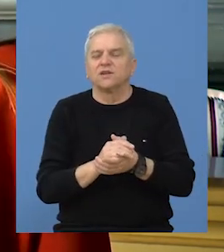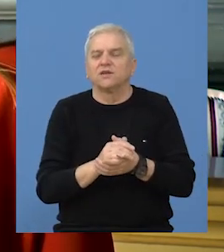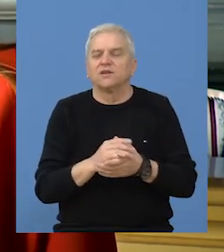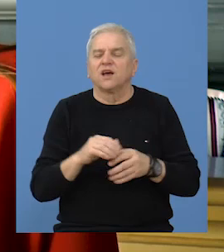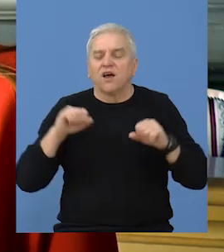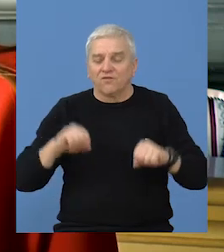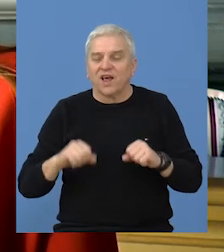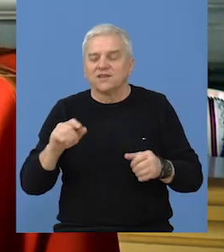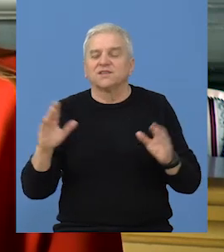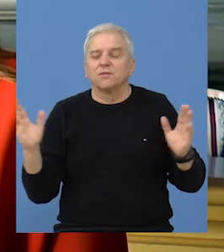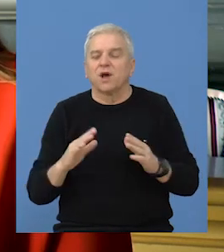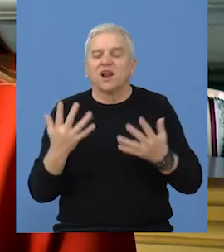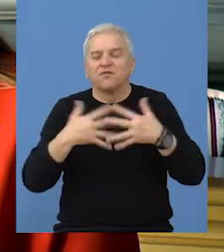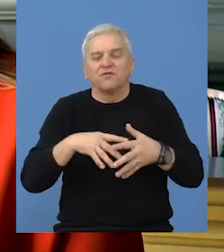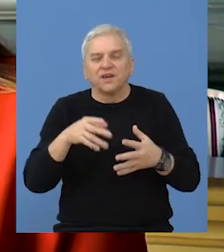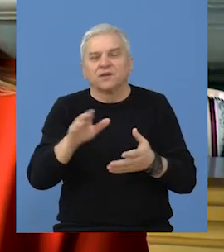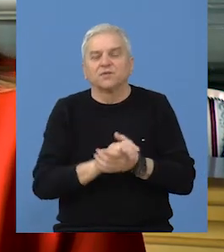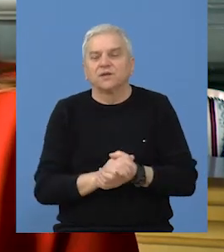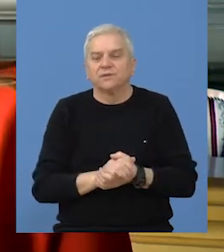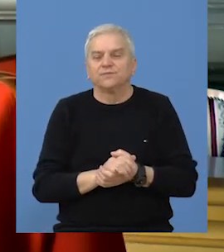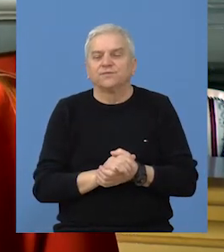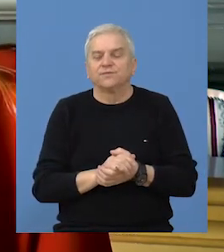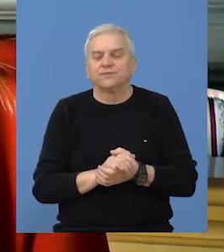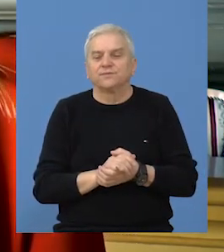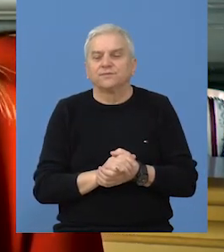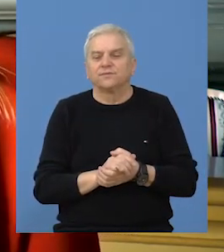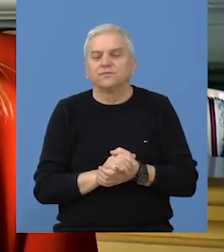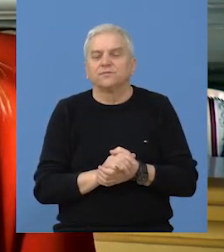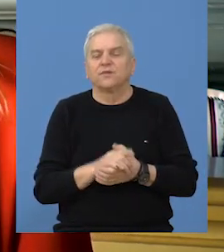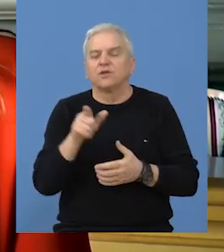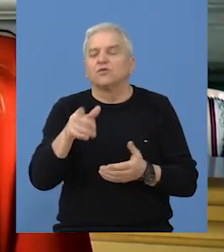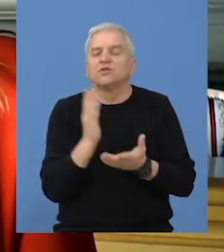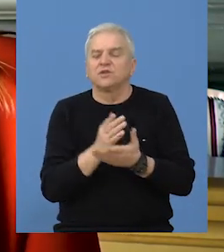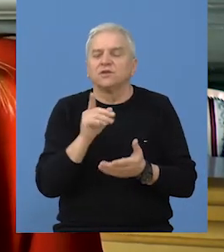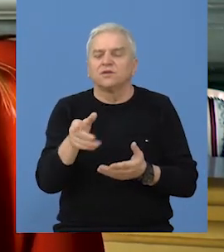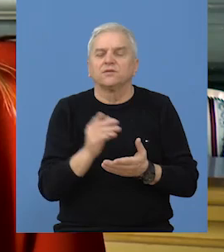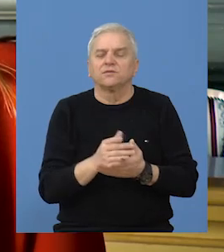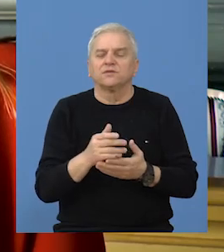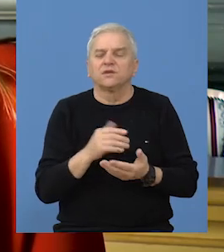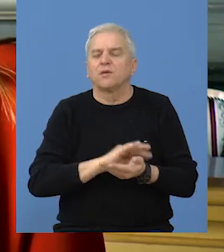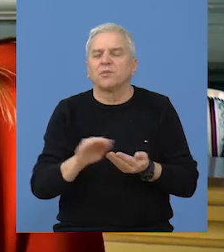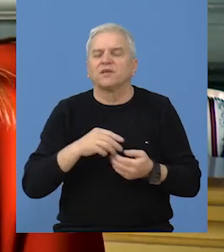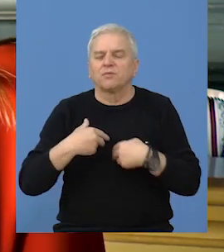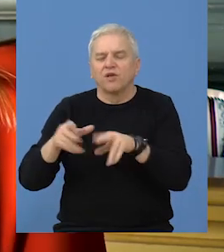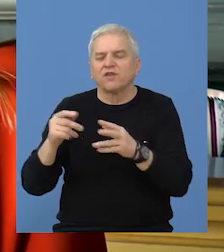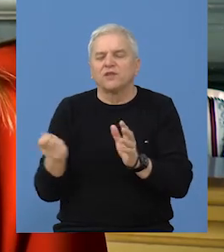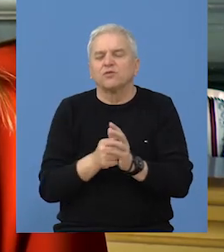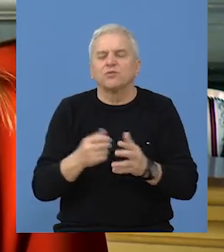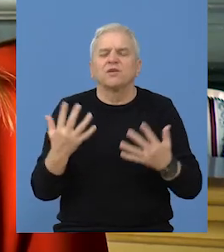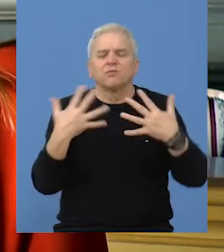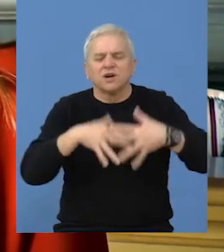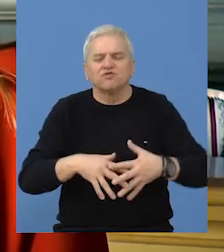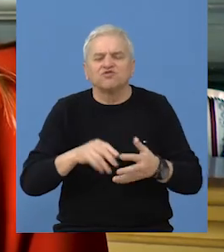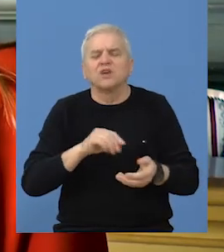gde su žene vlasnici malih mikropreduzeća. To će biti bespovratna sredstva za